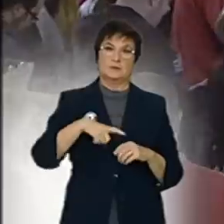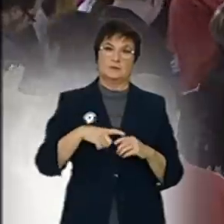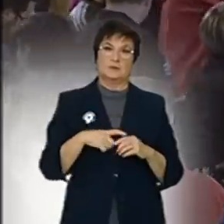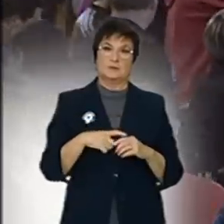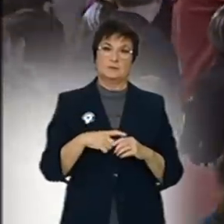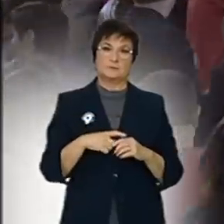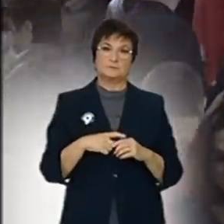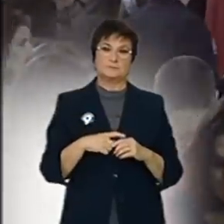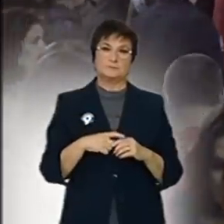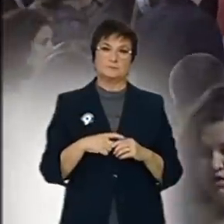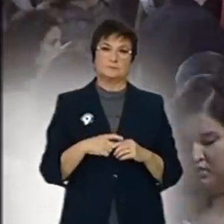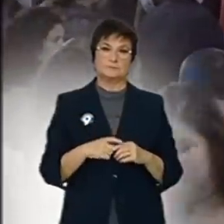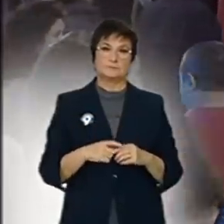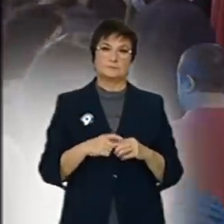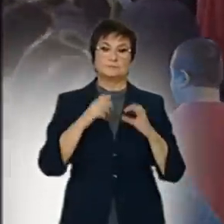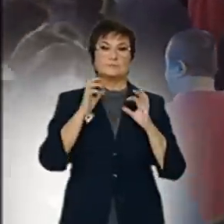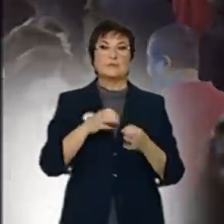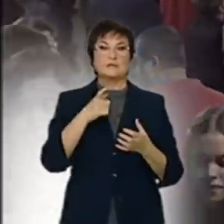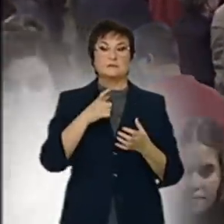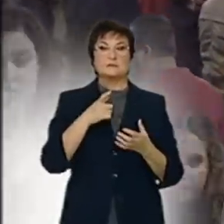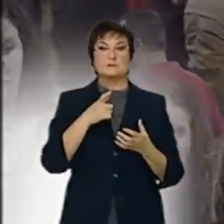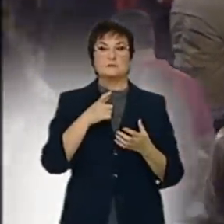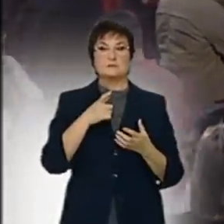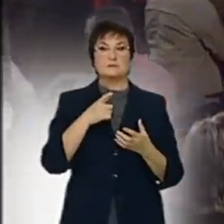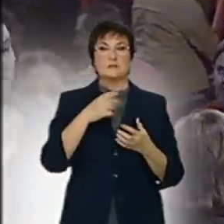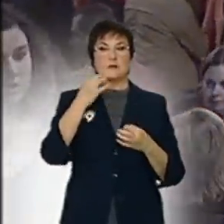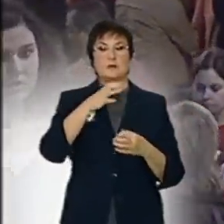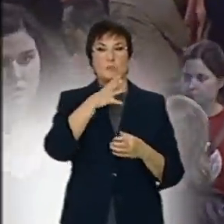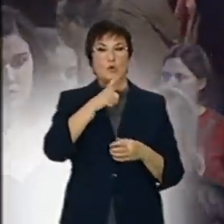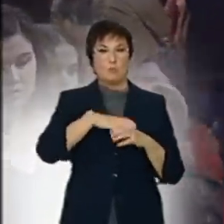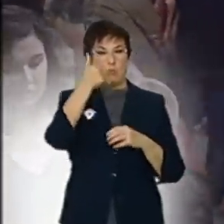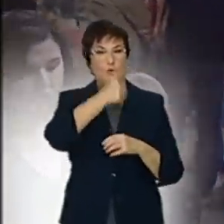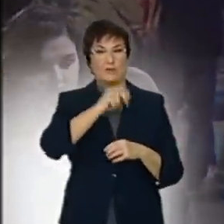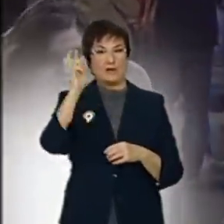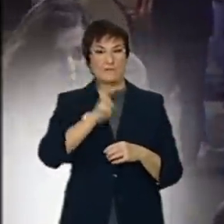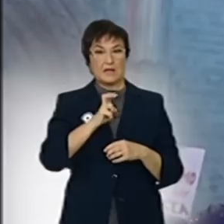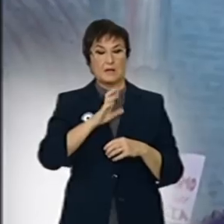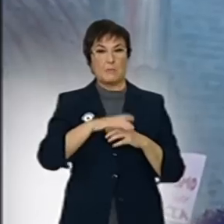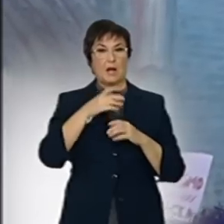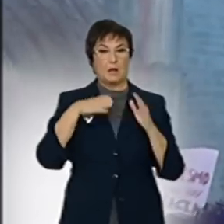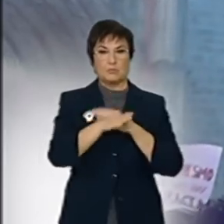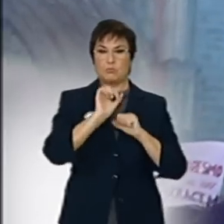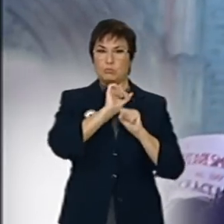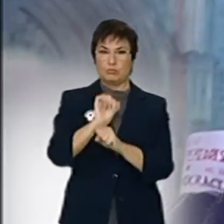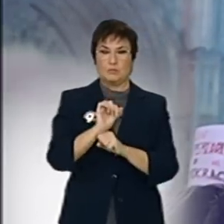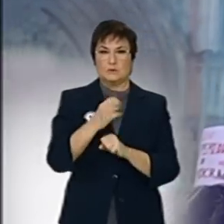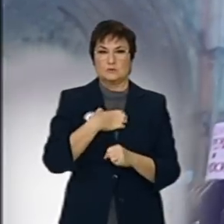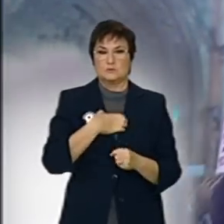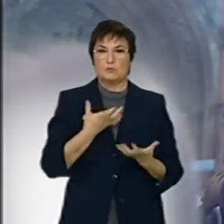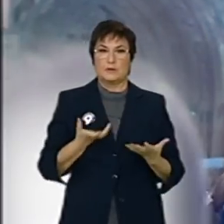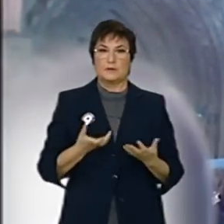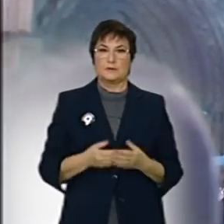ser un motiu per a que cap policia es posarà a impedir l'accés al lloc de treball.